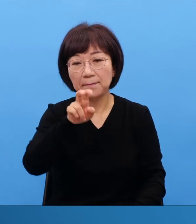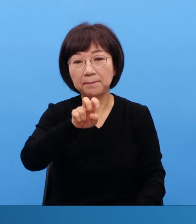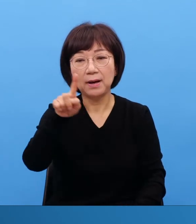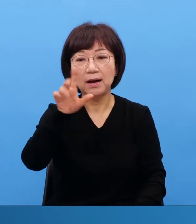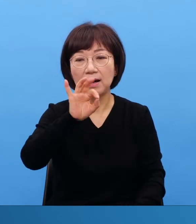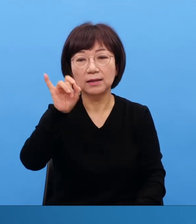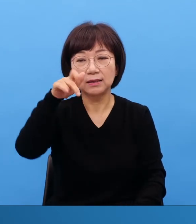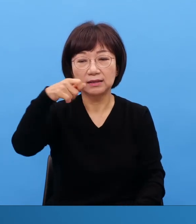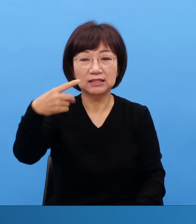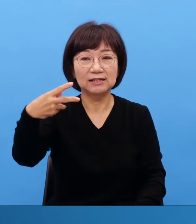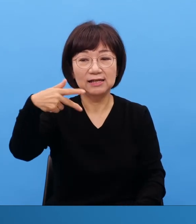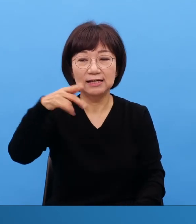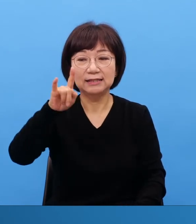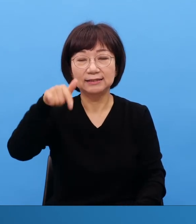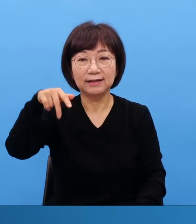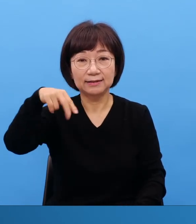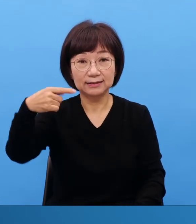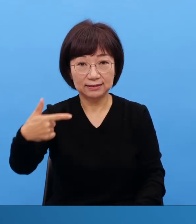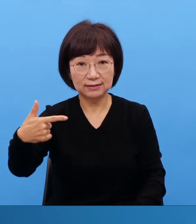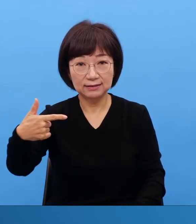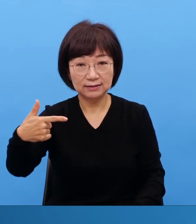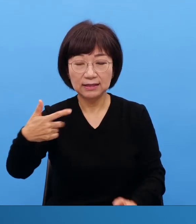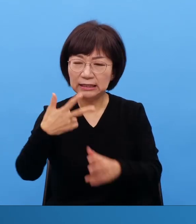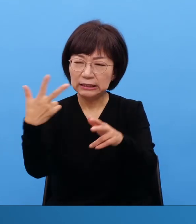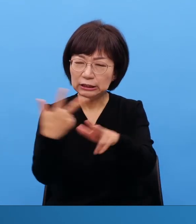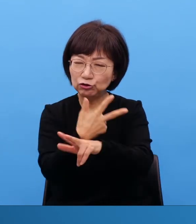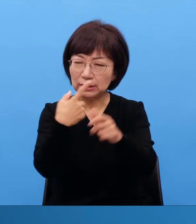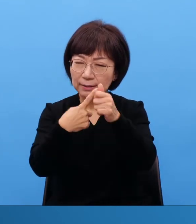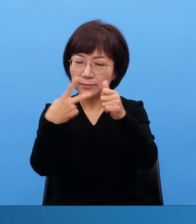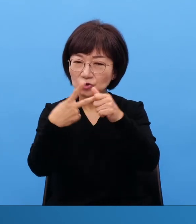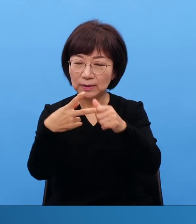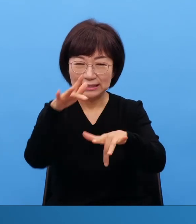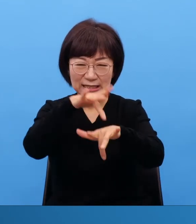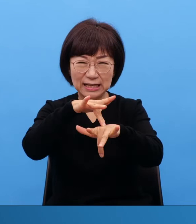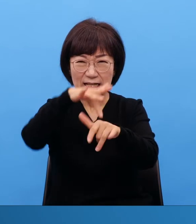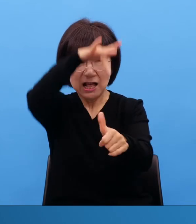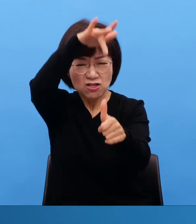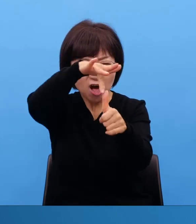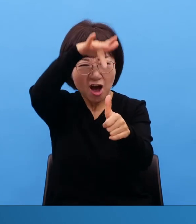일주일에 한두 분은 마이클 잭슨 접신 운동을 한 걸로 나와 있습니다